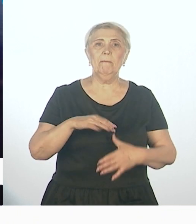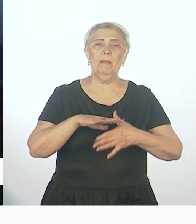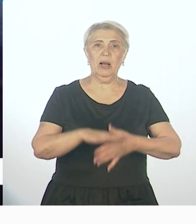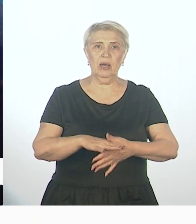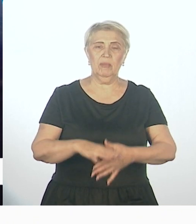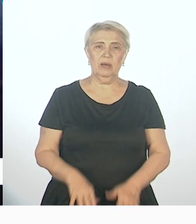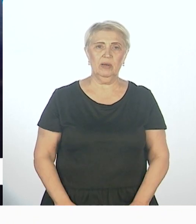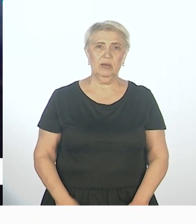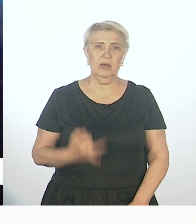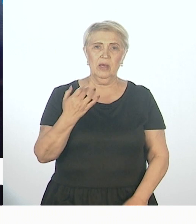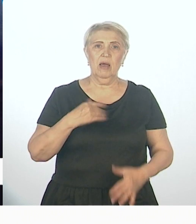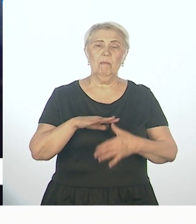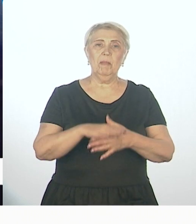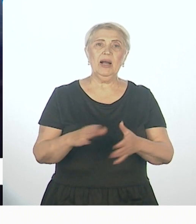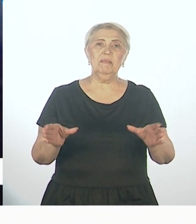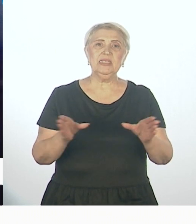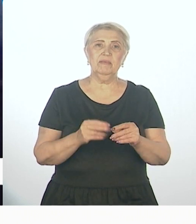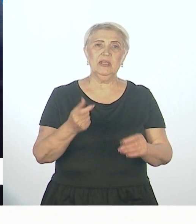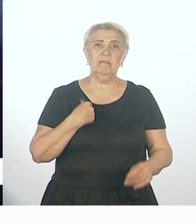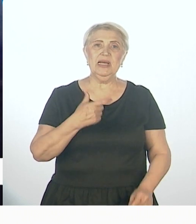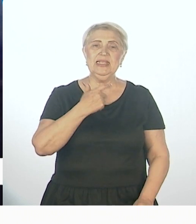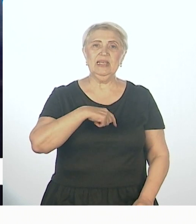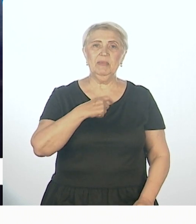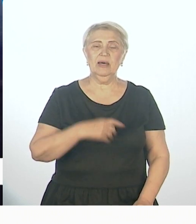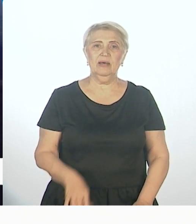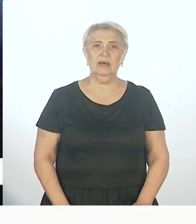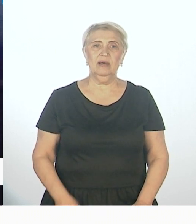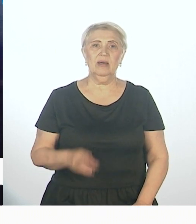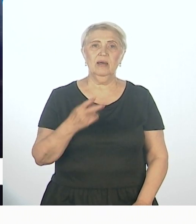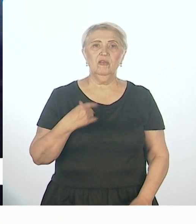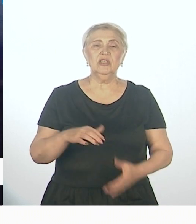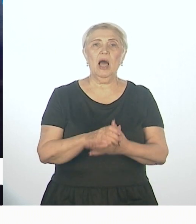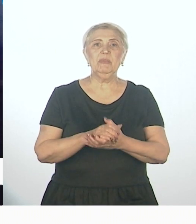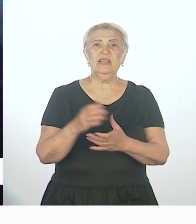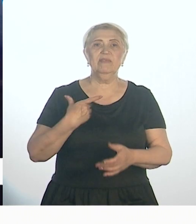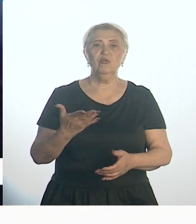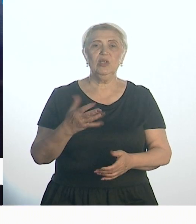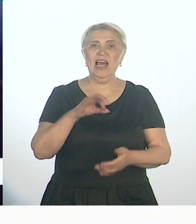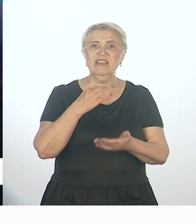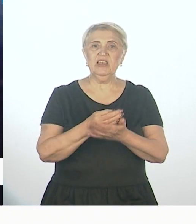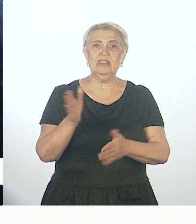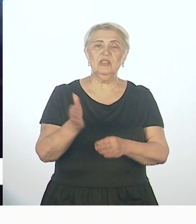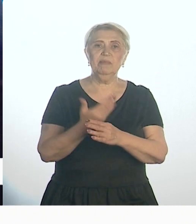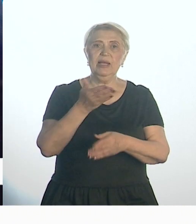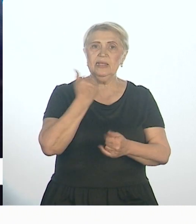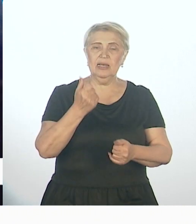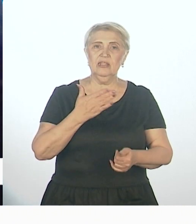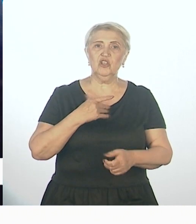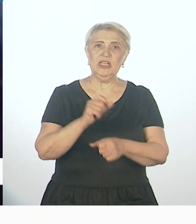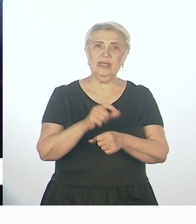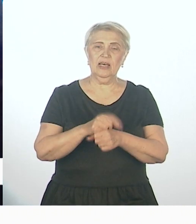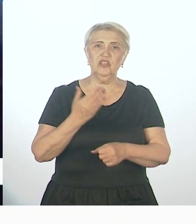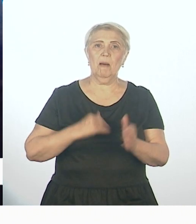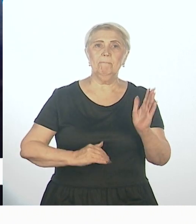И все, и помогаем совместно. Мы себя тоже, как общественность, не снимаем ответственности. Наша задача максимально